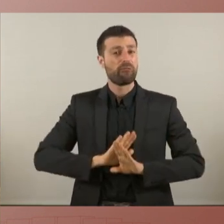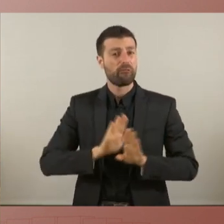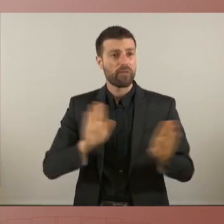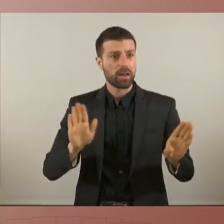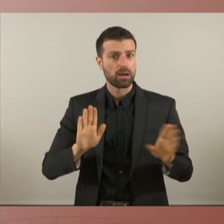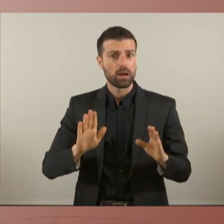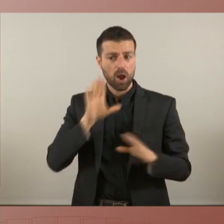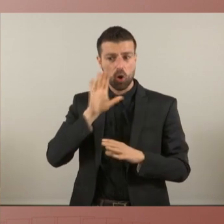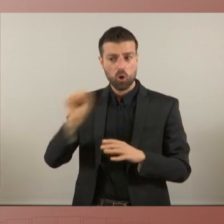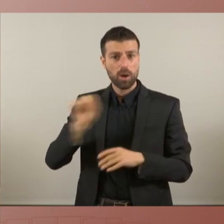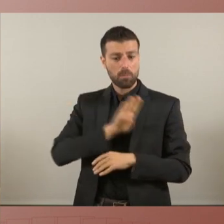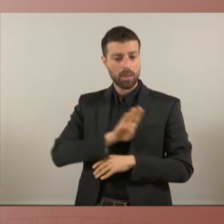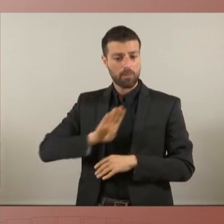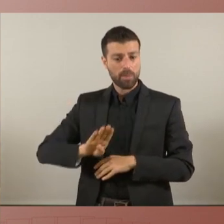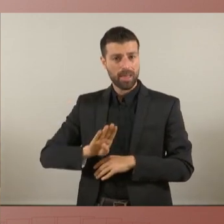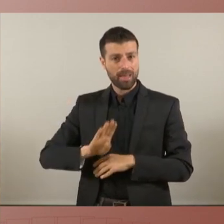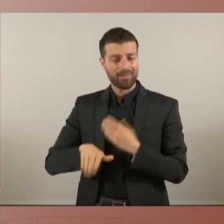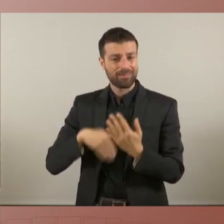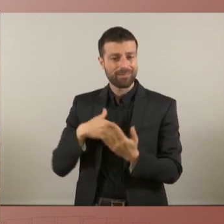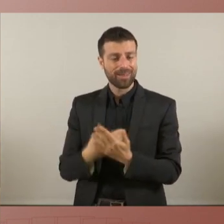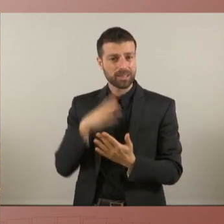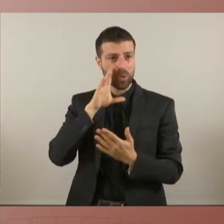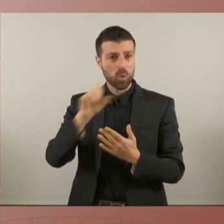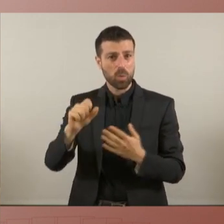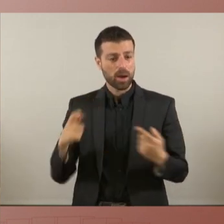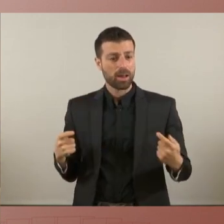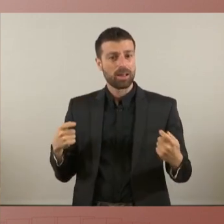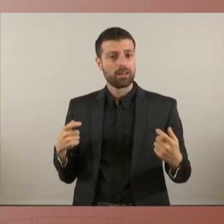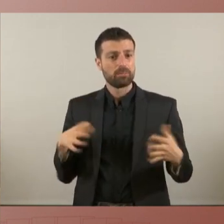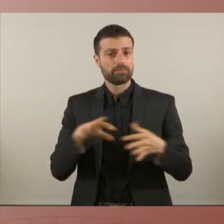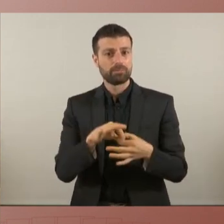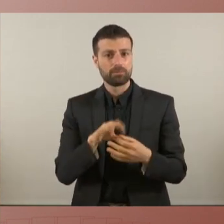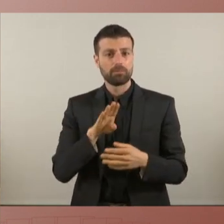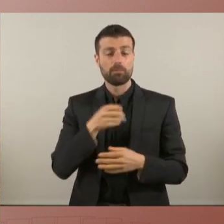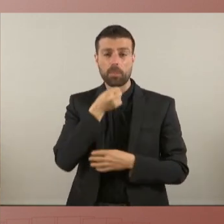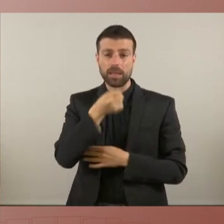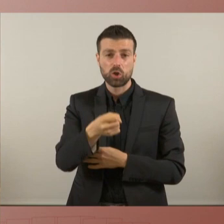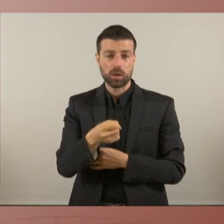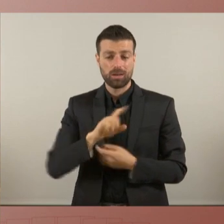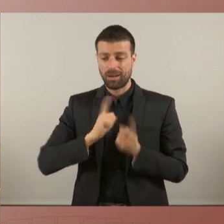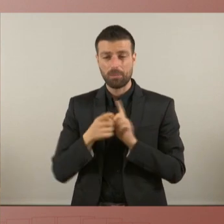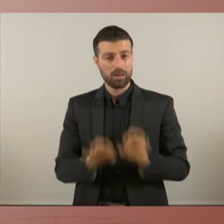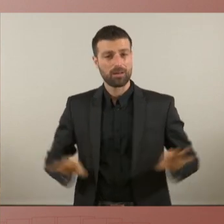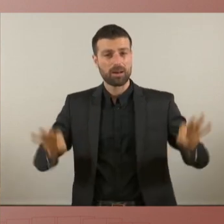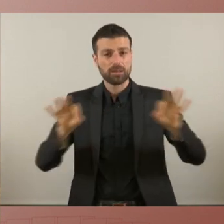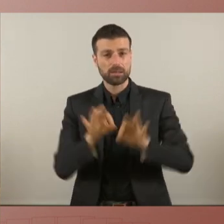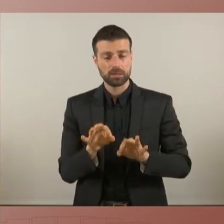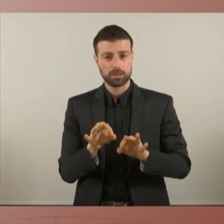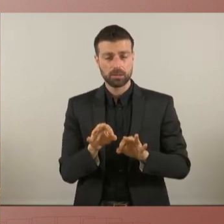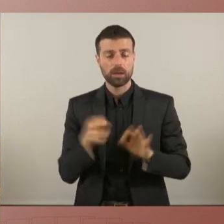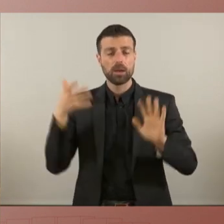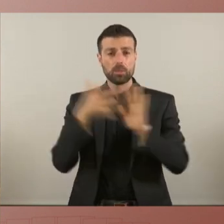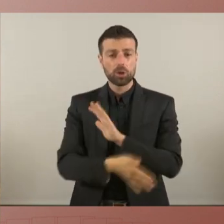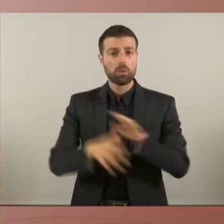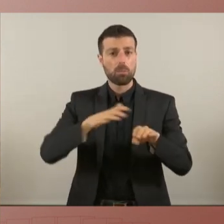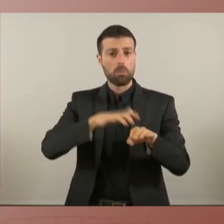del PP al govern de coalició del PSOE no ha variat la resposta a aquesta proposta majoritària